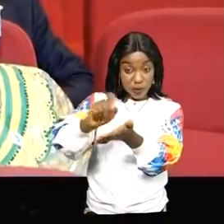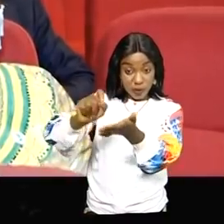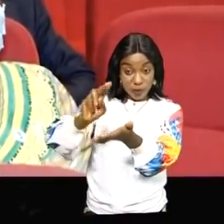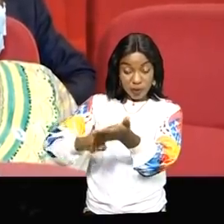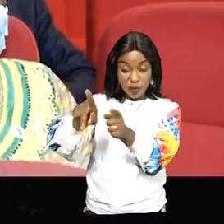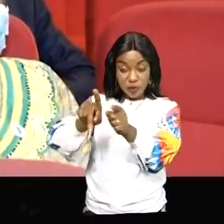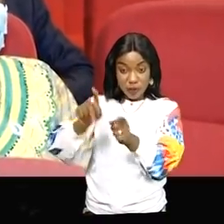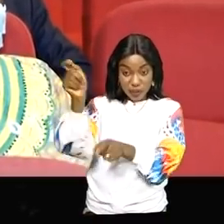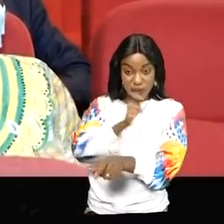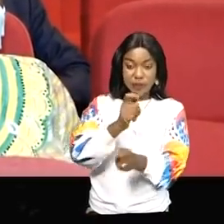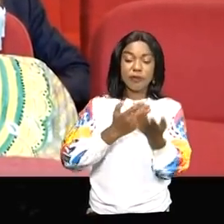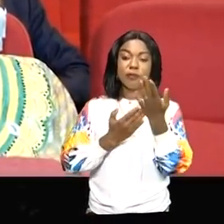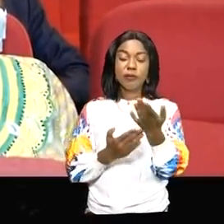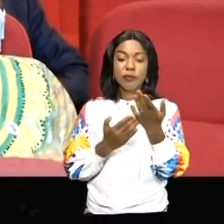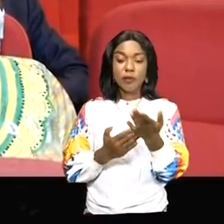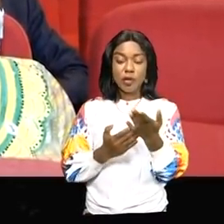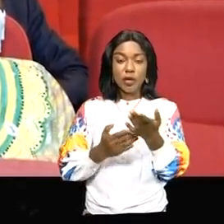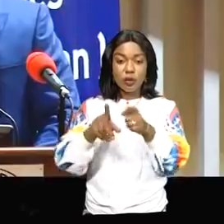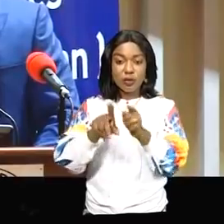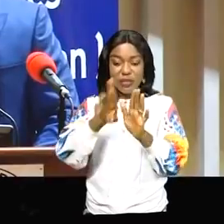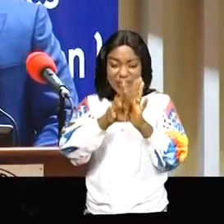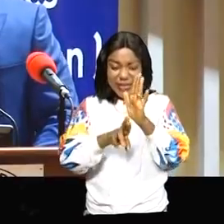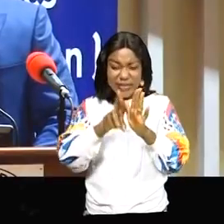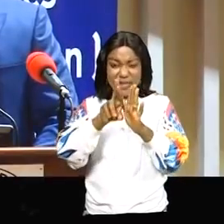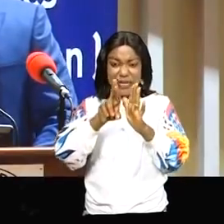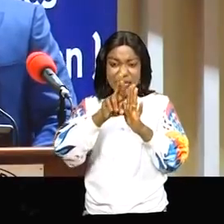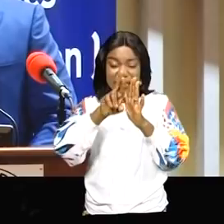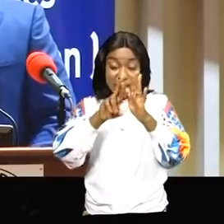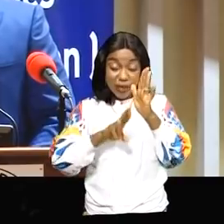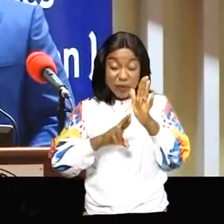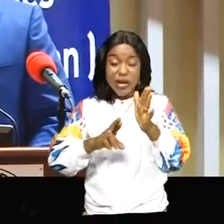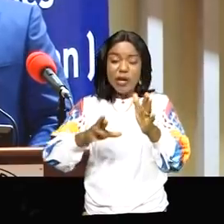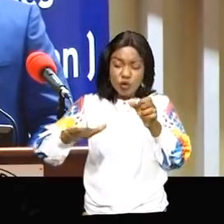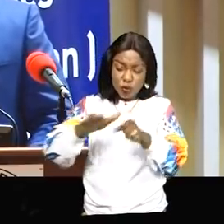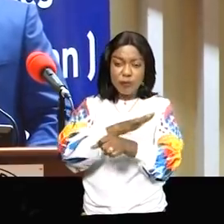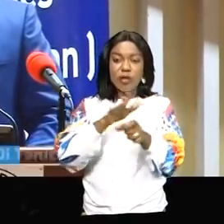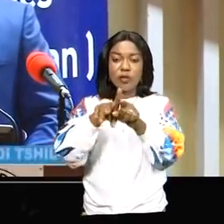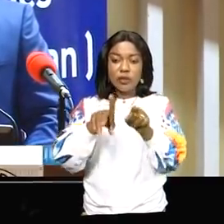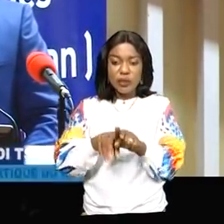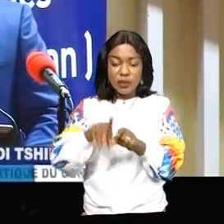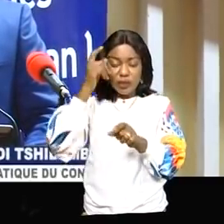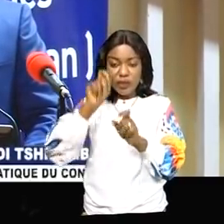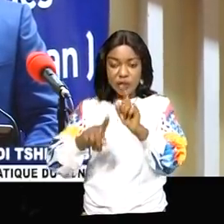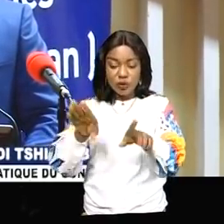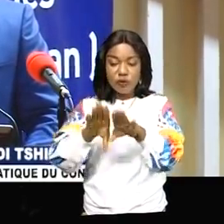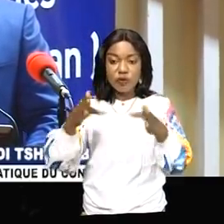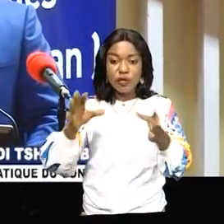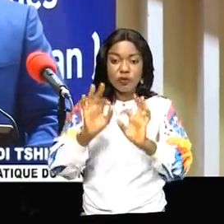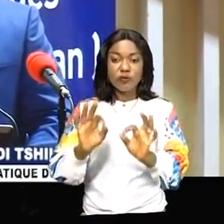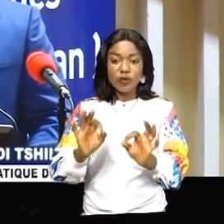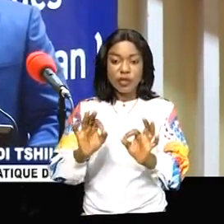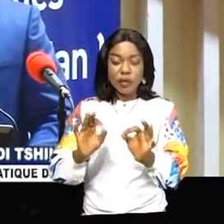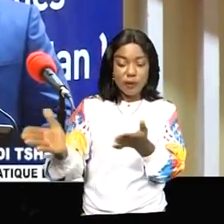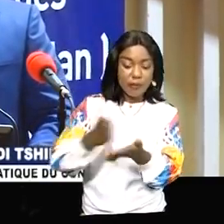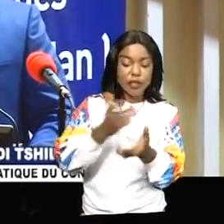calendrier à convenir, à un règlement complet et définitif de la question et d'ouvrir une nouvelle page